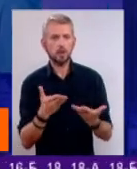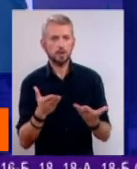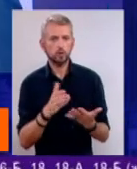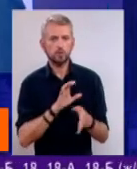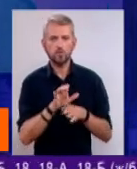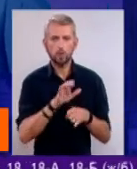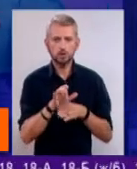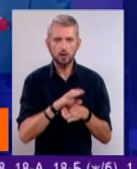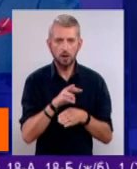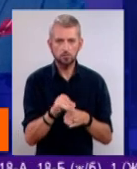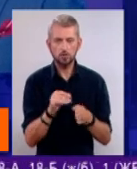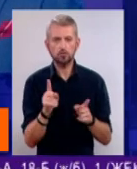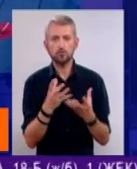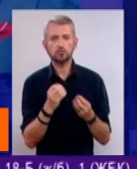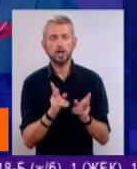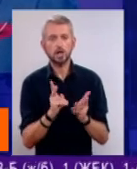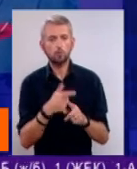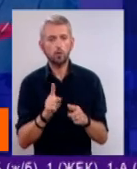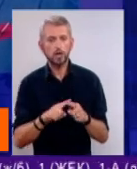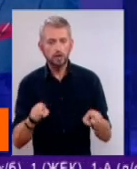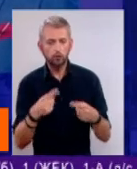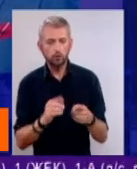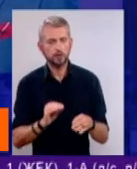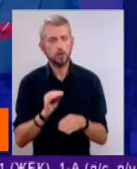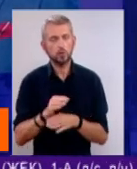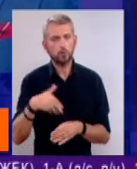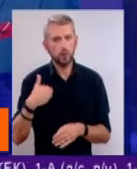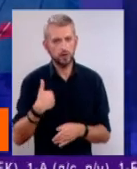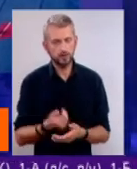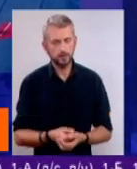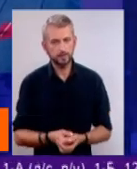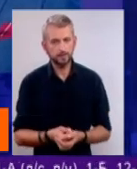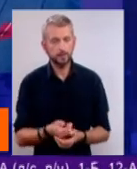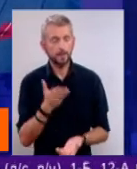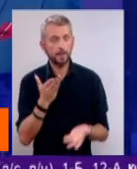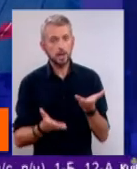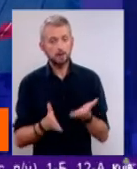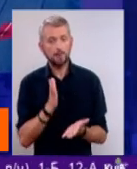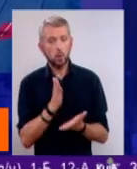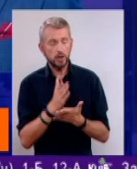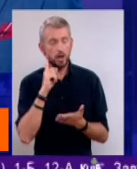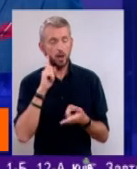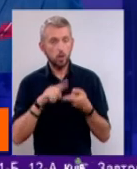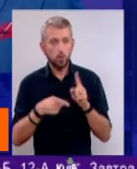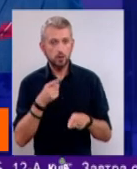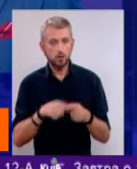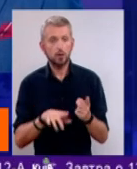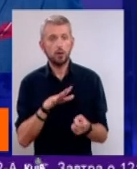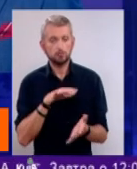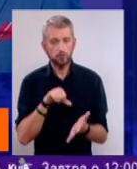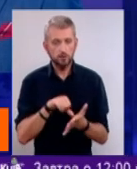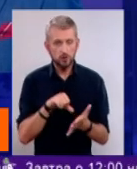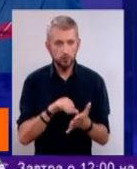виробниками, ще якимось, і це створювало додаткову користь. Тому, напевно, є логіка бути присутнім